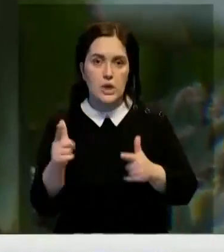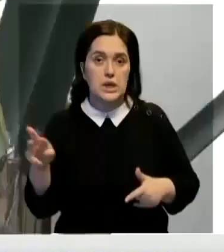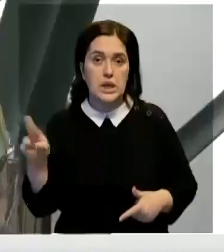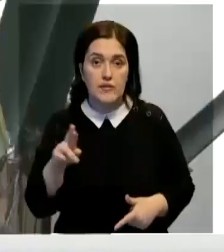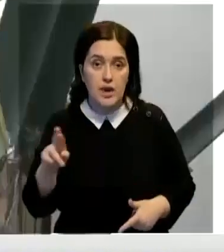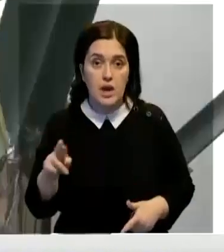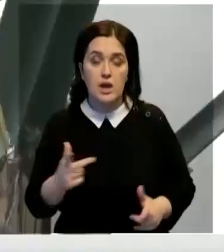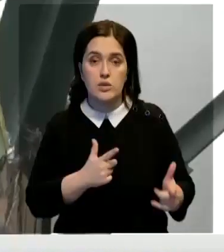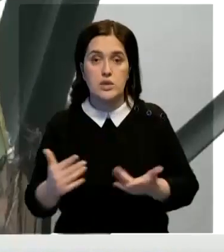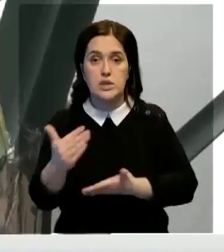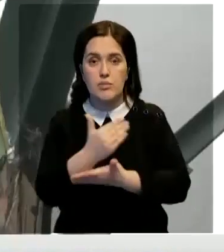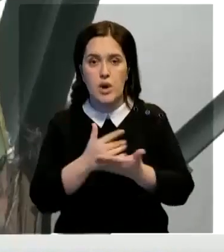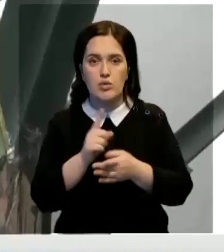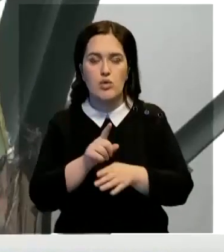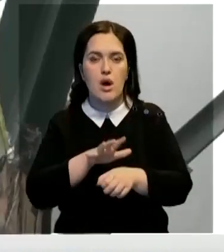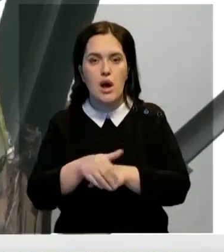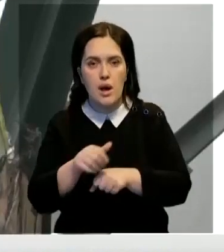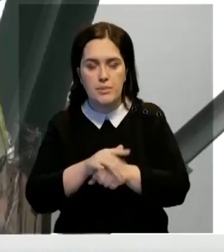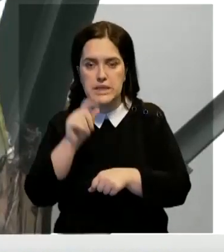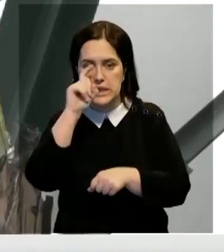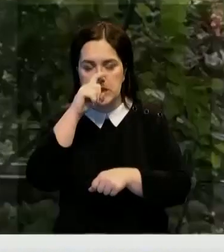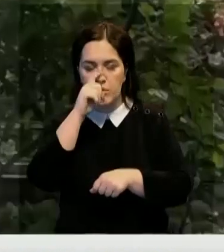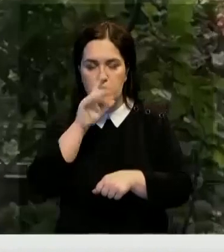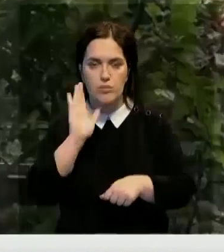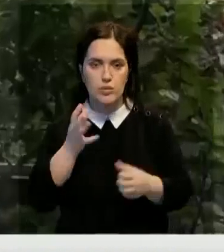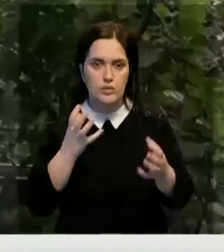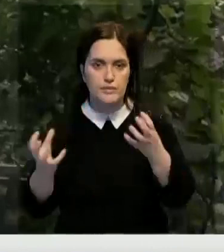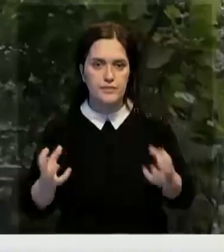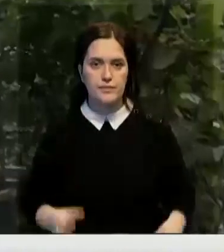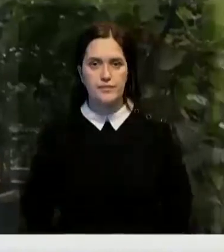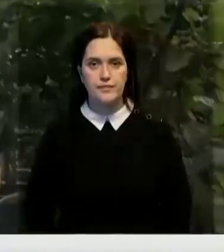январе. Сотрудники также готовятся собирать урожай мандаринов и лимонов.